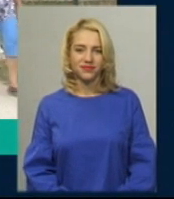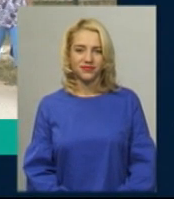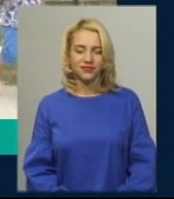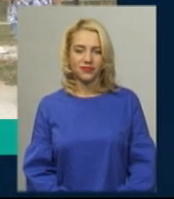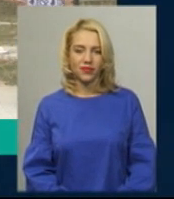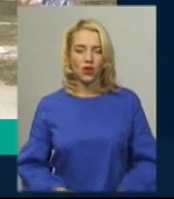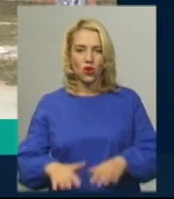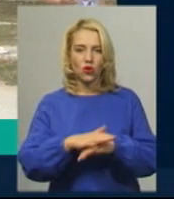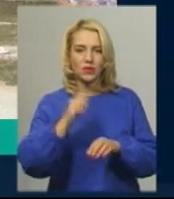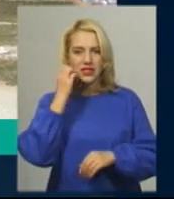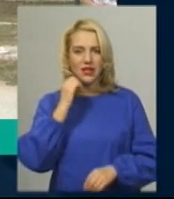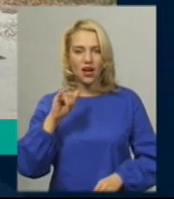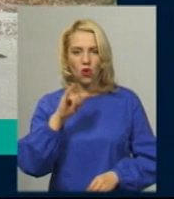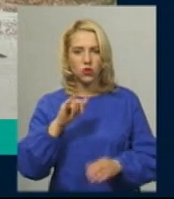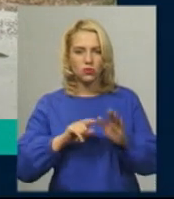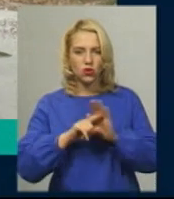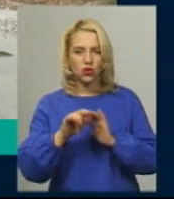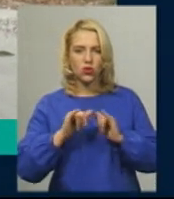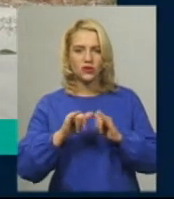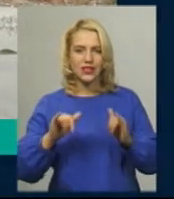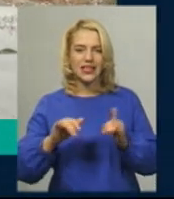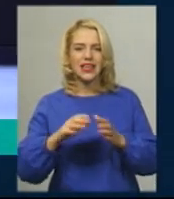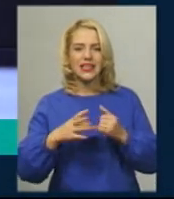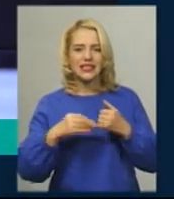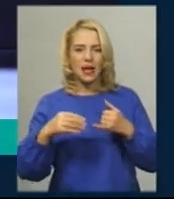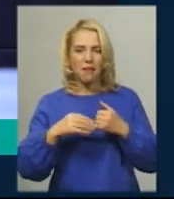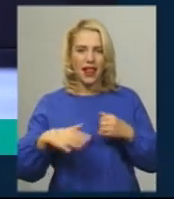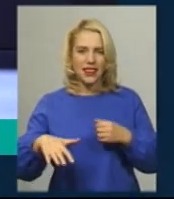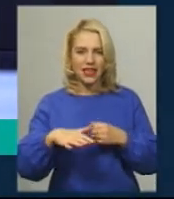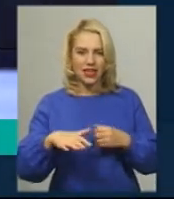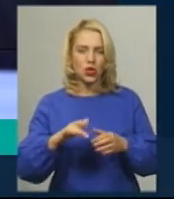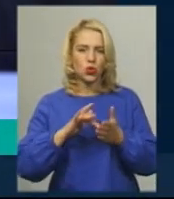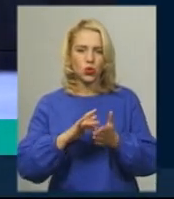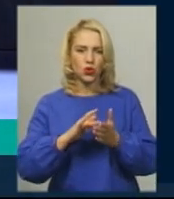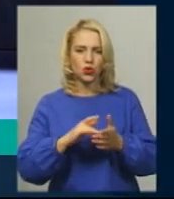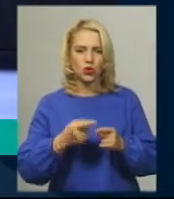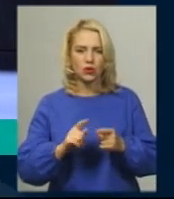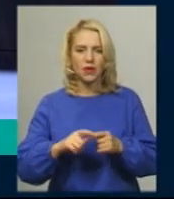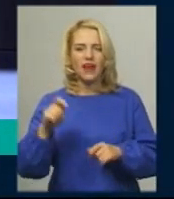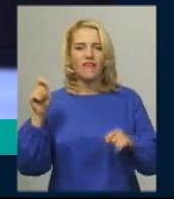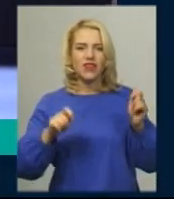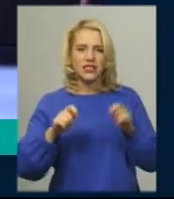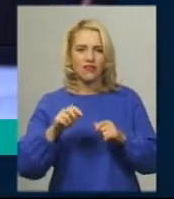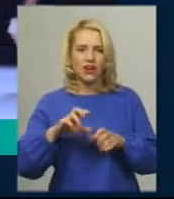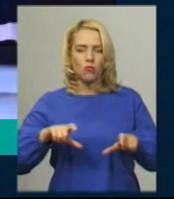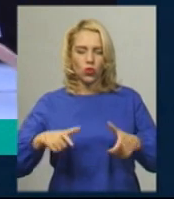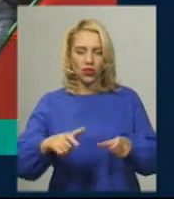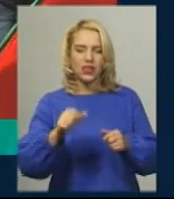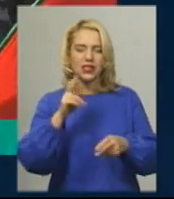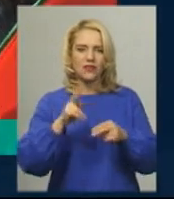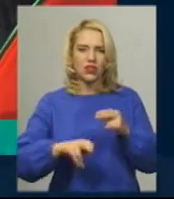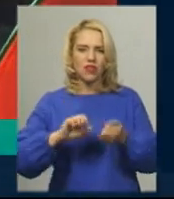Громада Старої Ушиці розпочала розвивати зелений туризм. Третій міжнародний кінофестиваль «Бруківка» завершився в Кам'янці-Подільському.